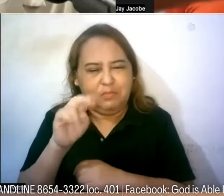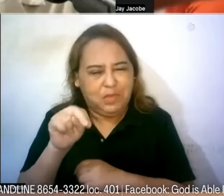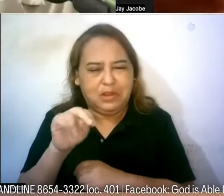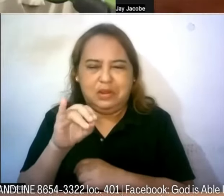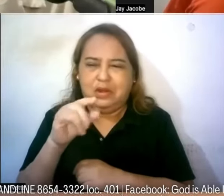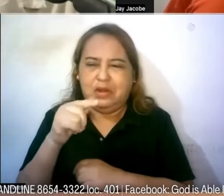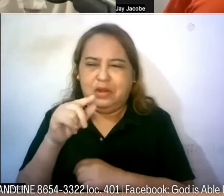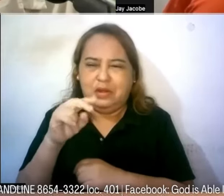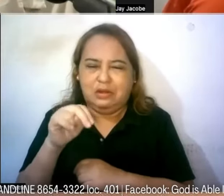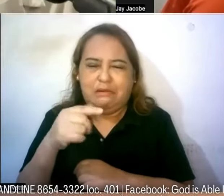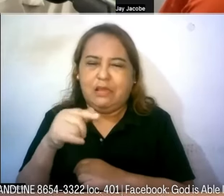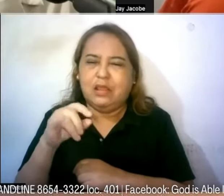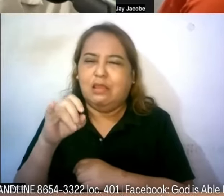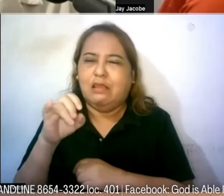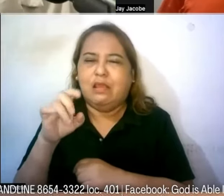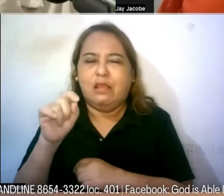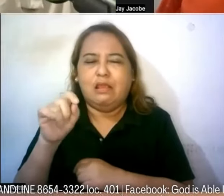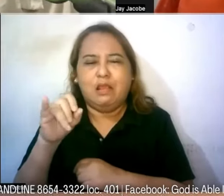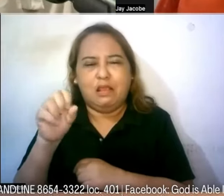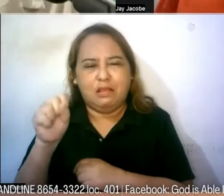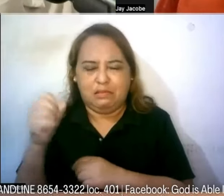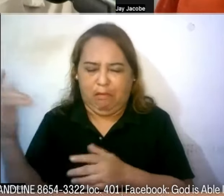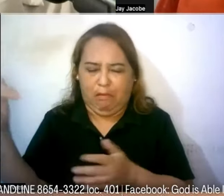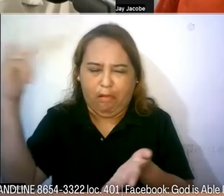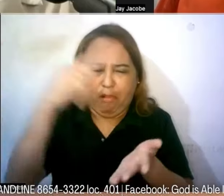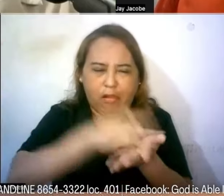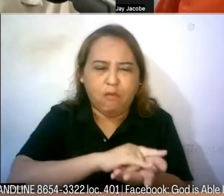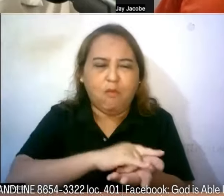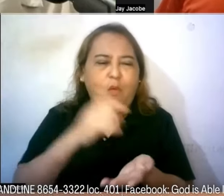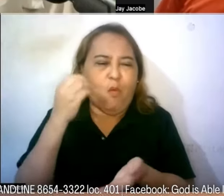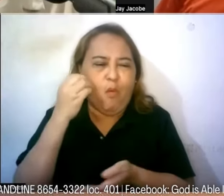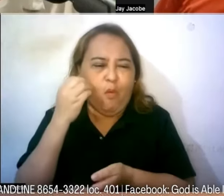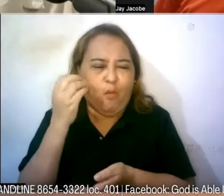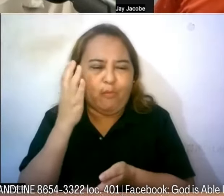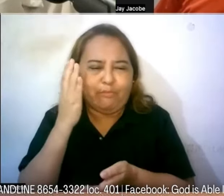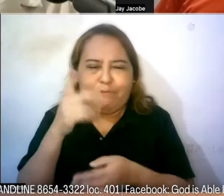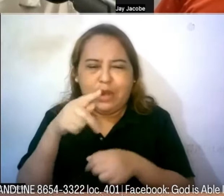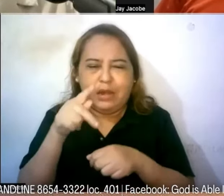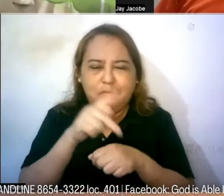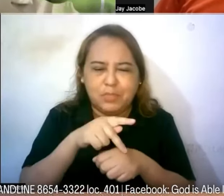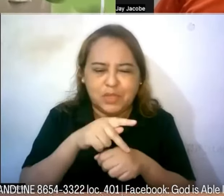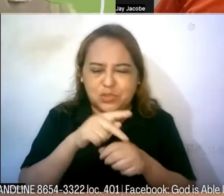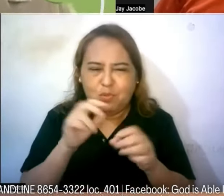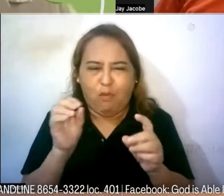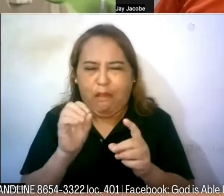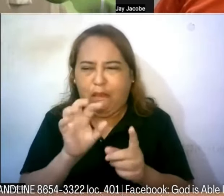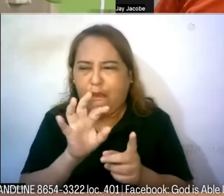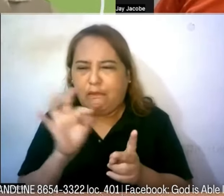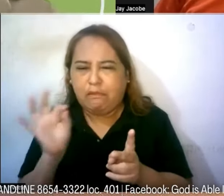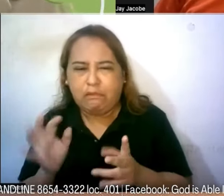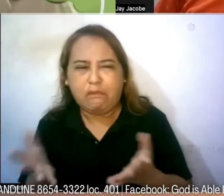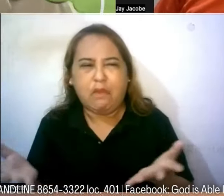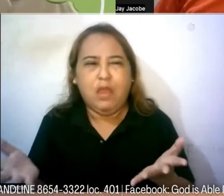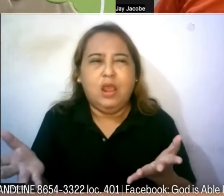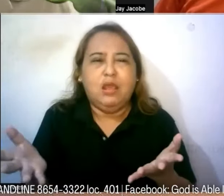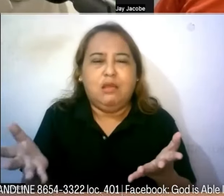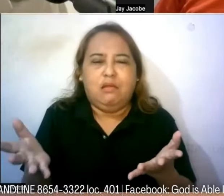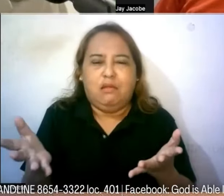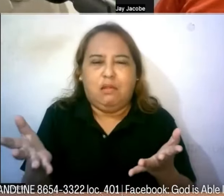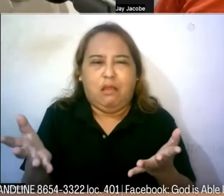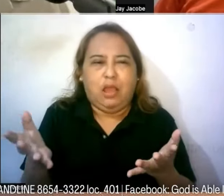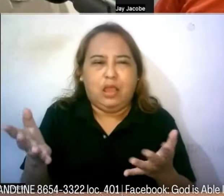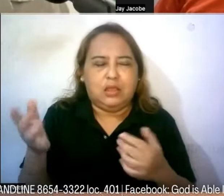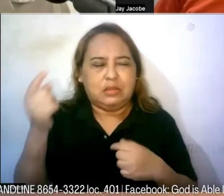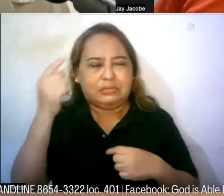tapos pag uwi niya sa Pilipinas pinauwi na ho siya walang choice kala ho siguro niya bagong simula okay na lahat